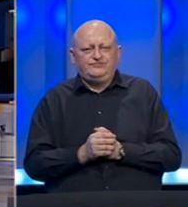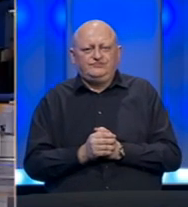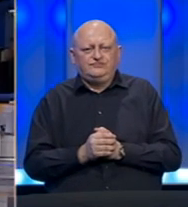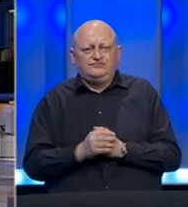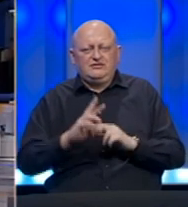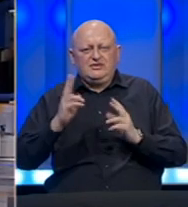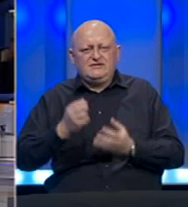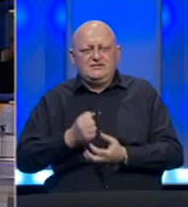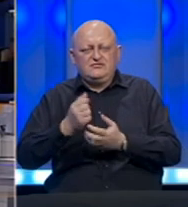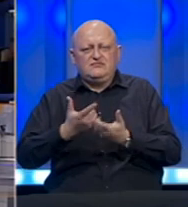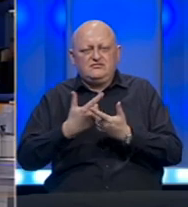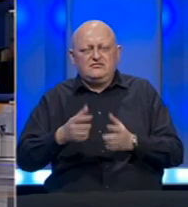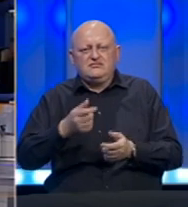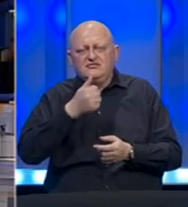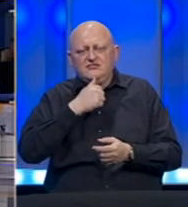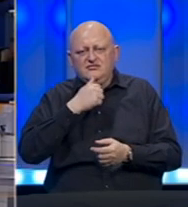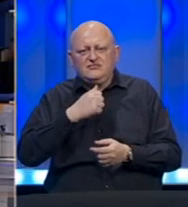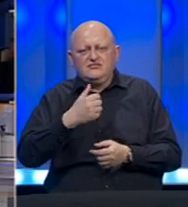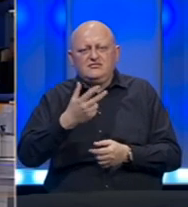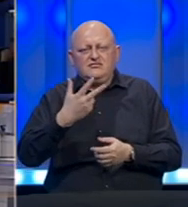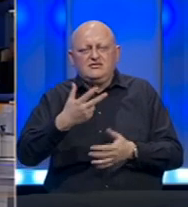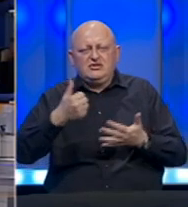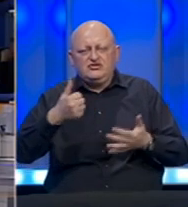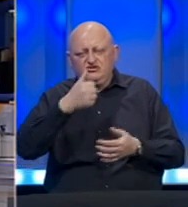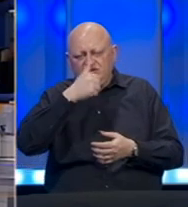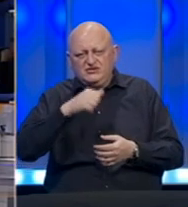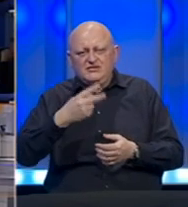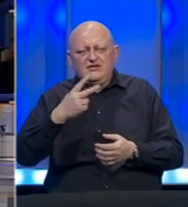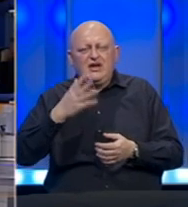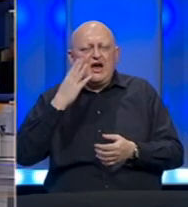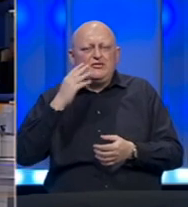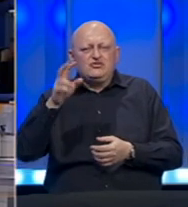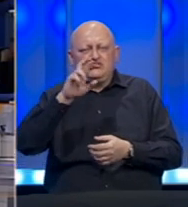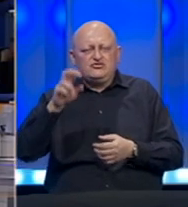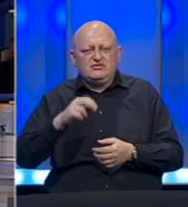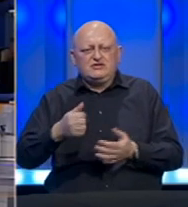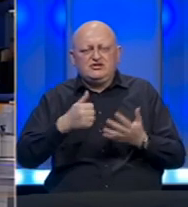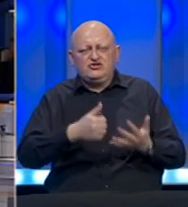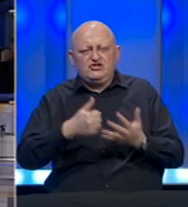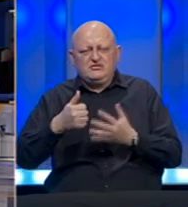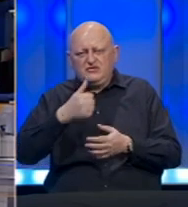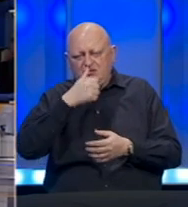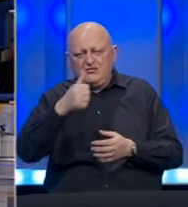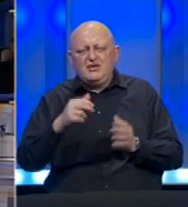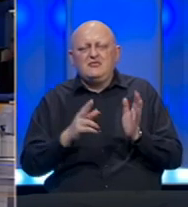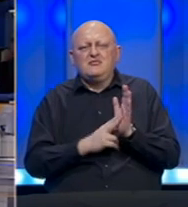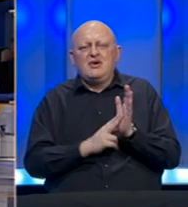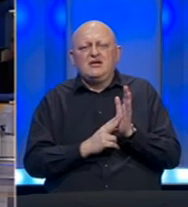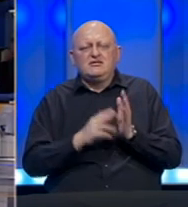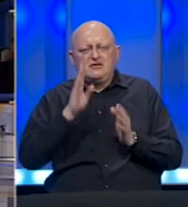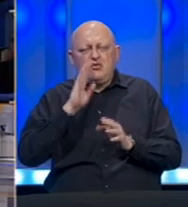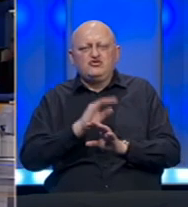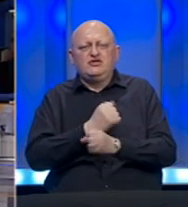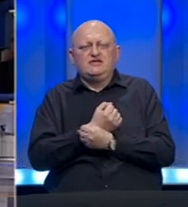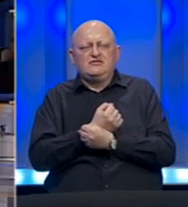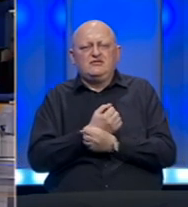A Svjetska banka je odobrila finansiranje od 36,2 miliona američkih dolara, odnosno 66 miliona KM za Bosnu